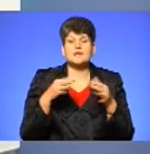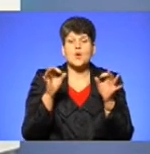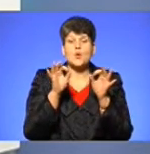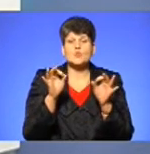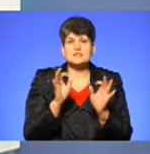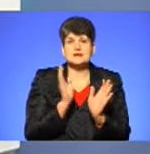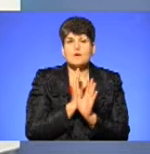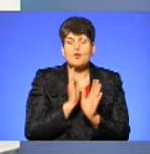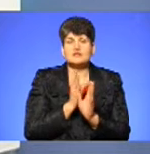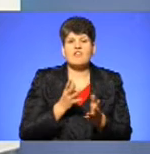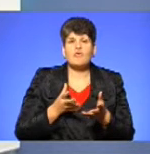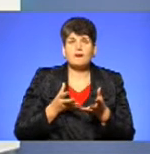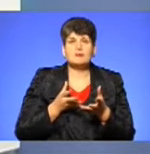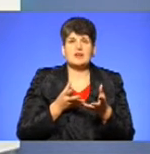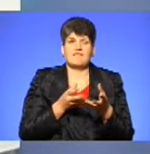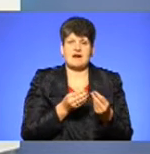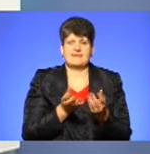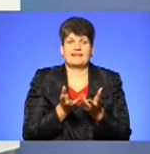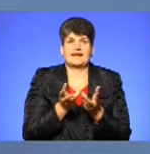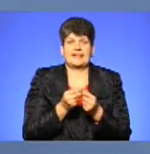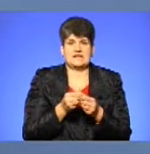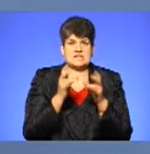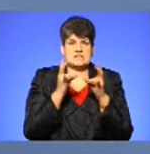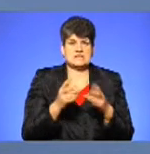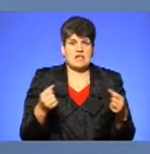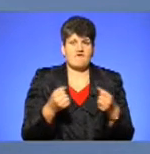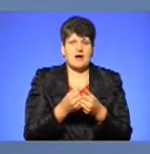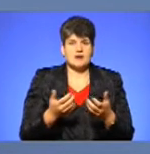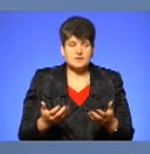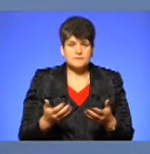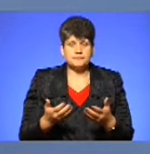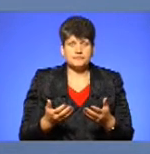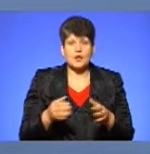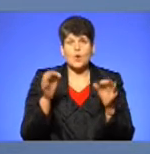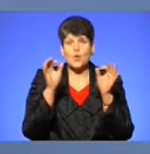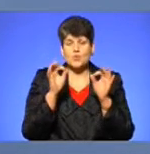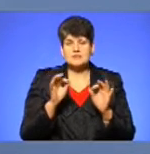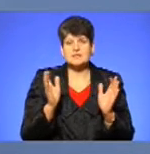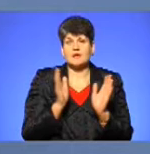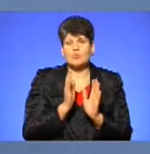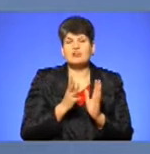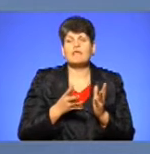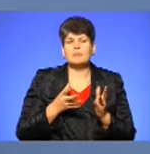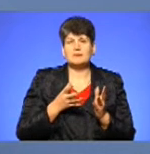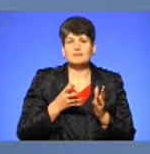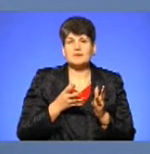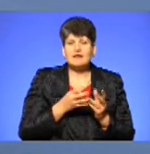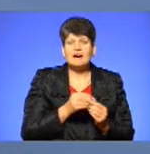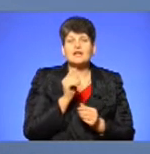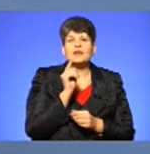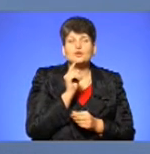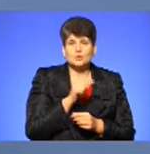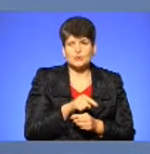впливає на кількість аварій? Осіння погода впливає в тому сенсі і випадку лише тоді, коли